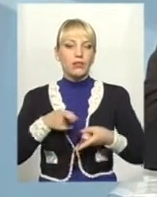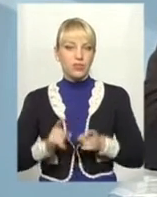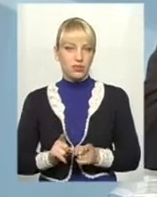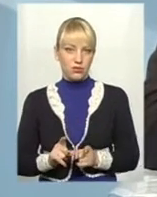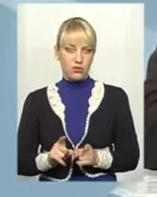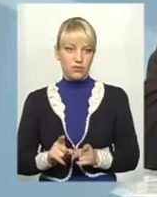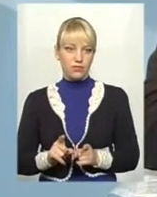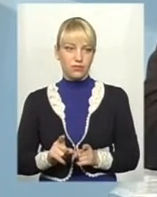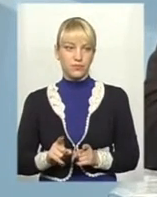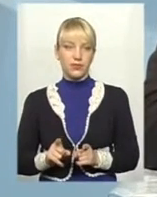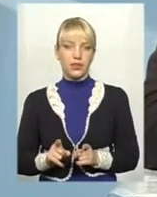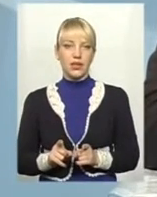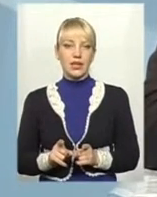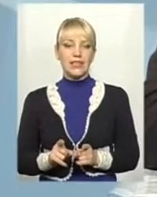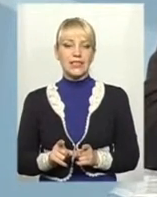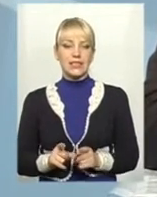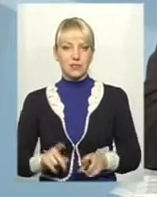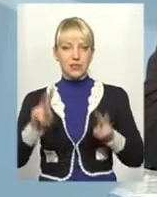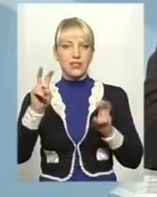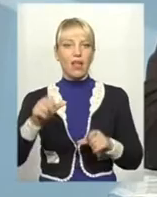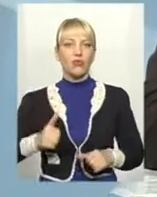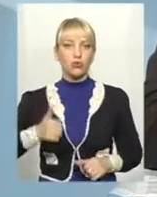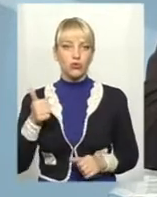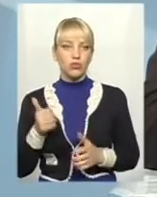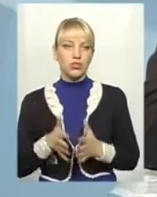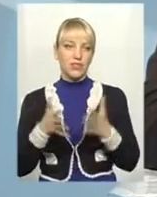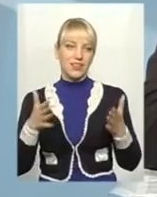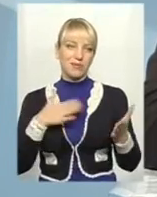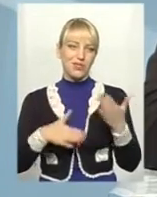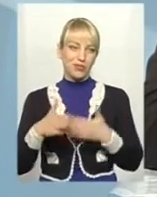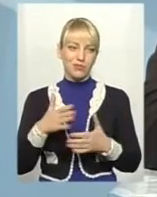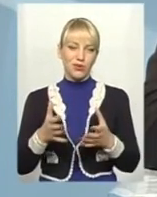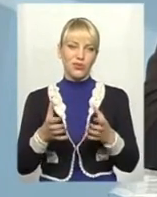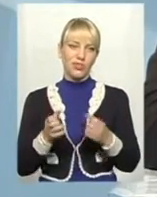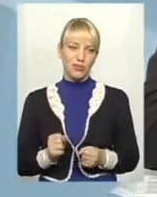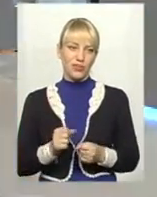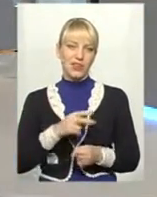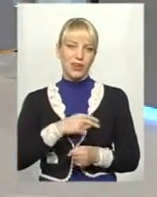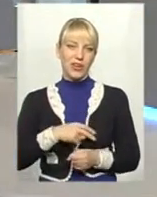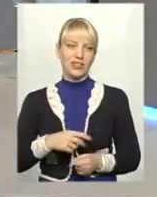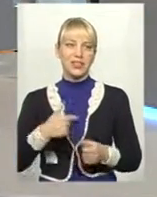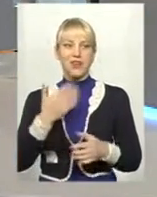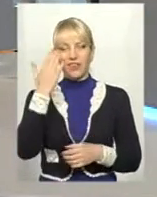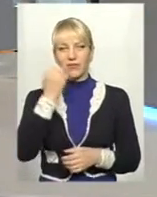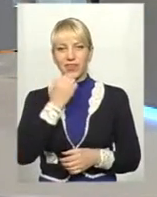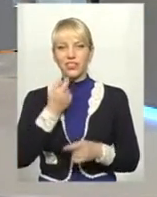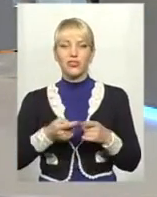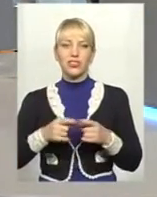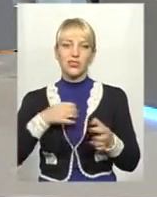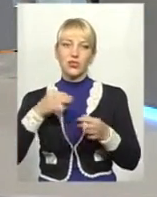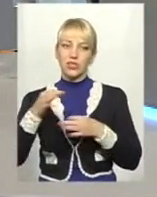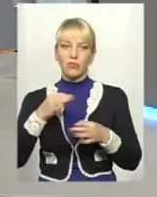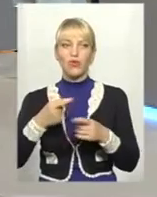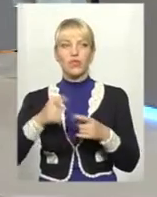статусною і її з великим задоволенням отримували лаверіати. Я вам дуже вдячна за цю розмову.